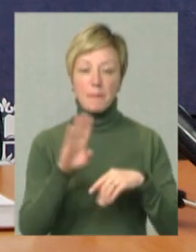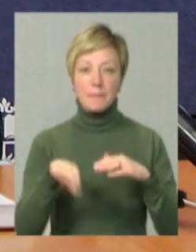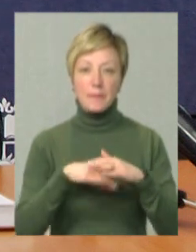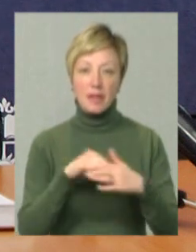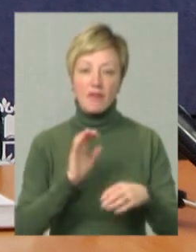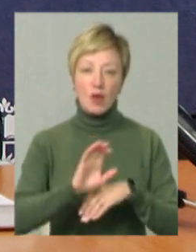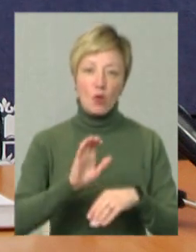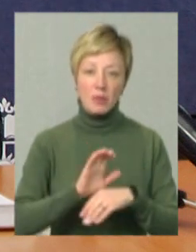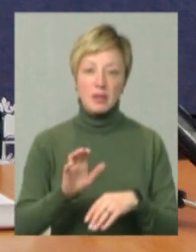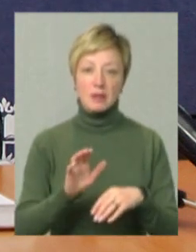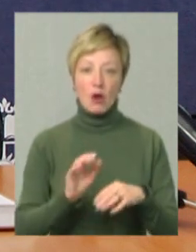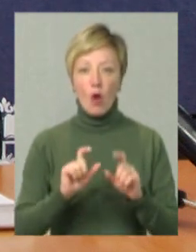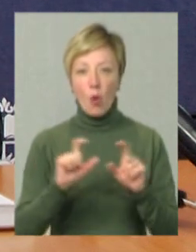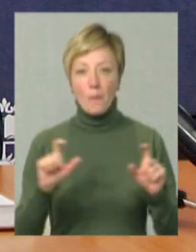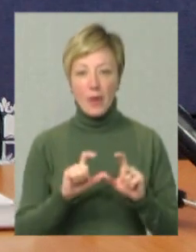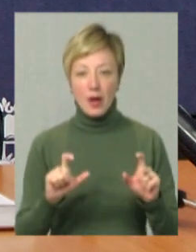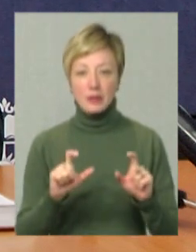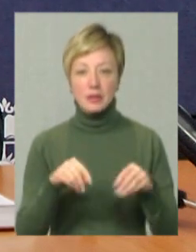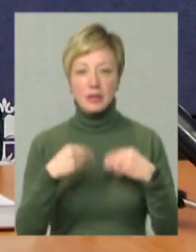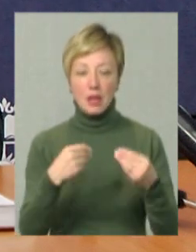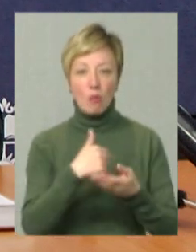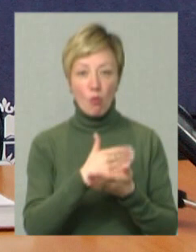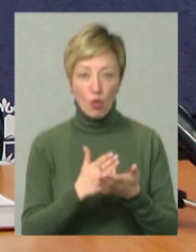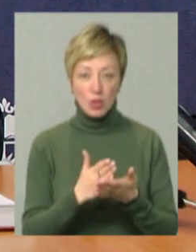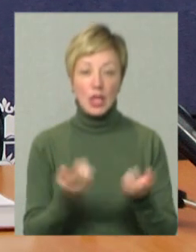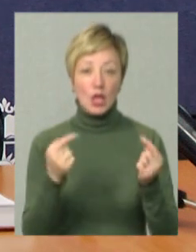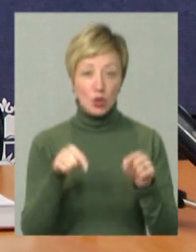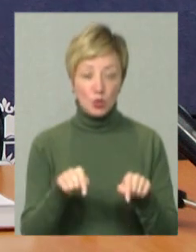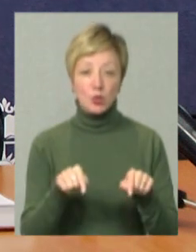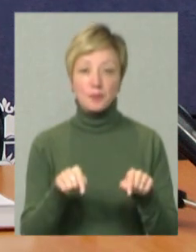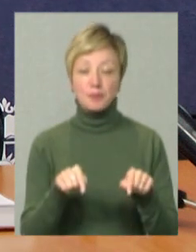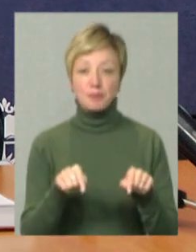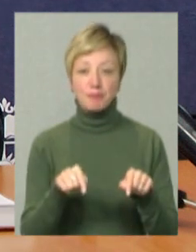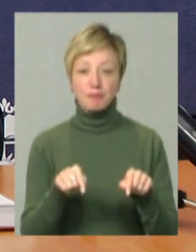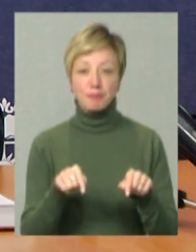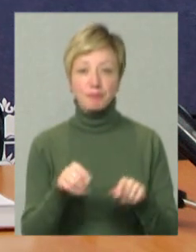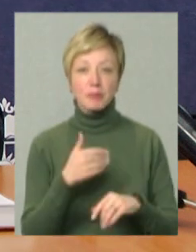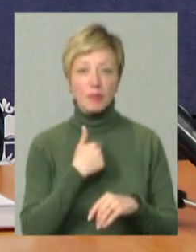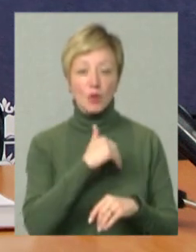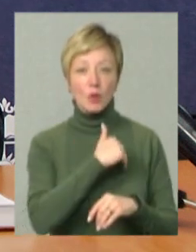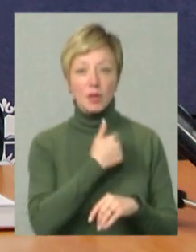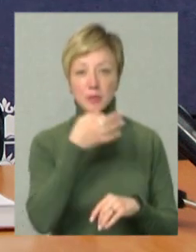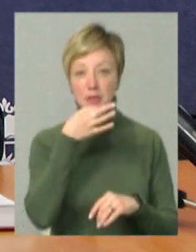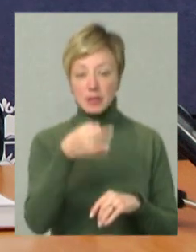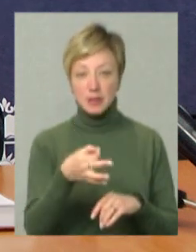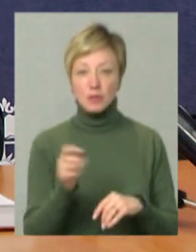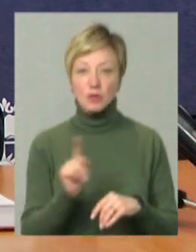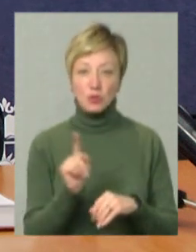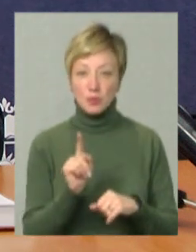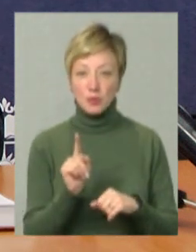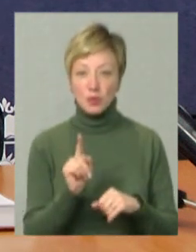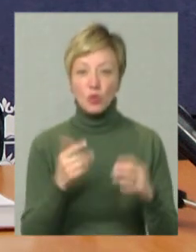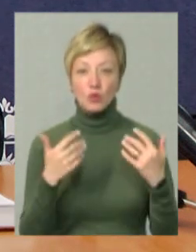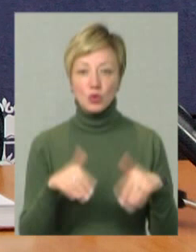розміщення виробництв, компаній з надання послуг. І тут я хотів би зазначити, що